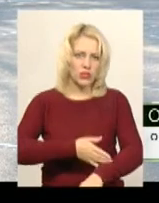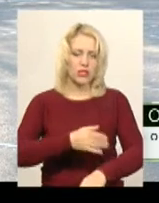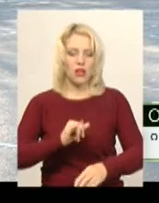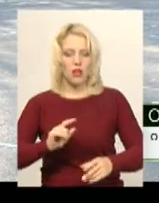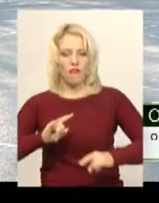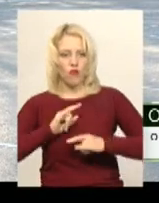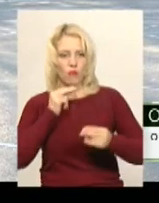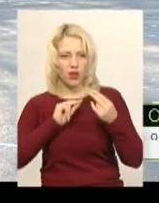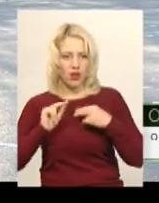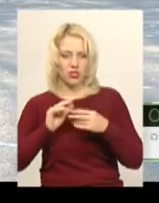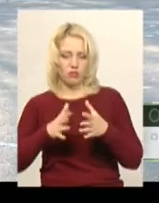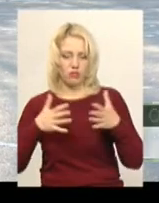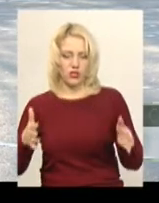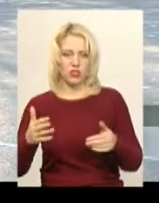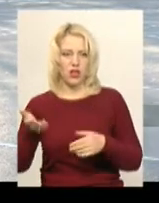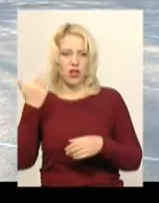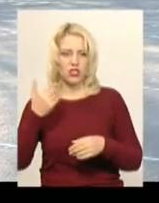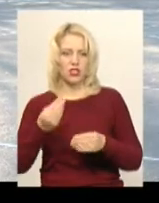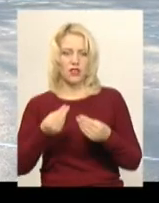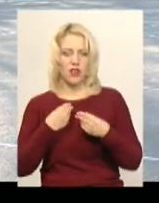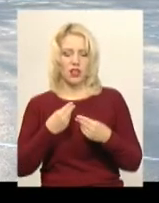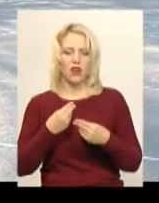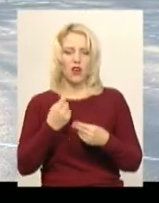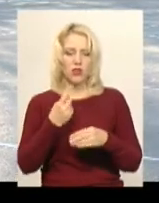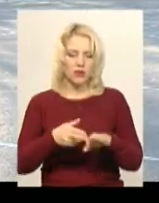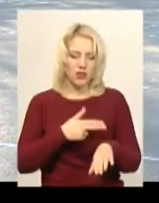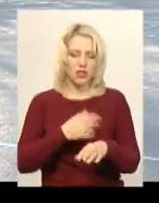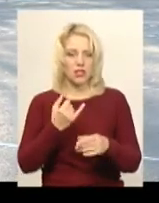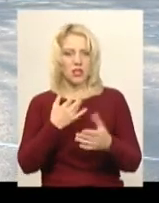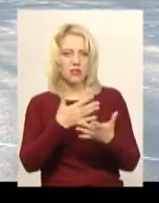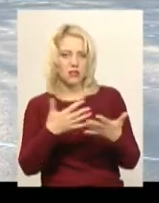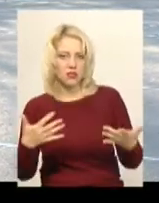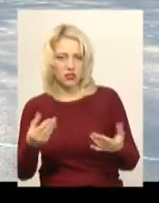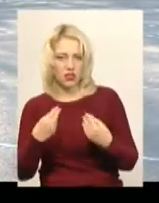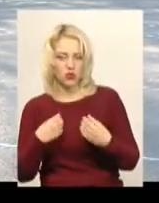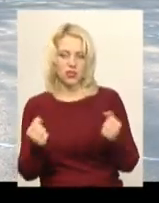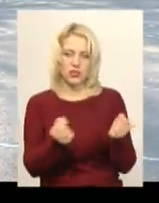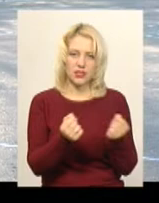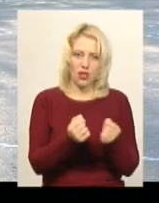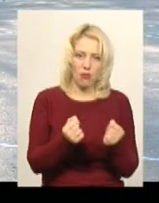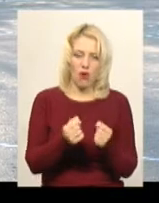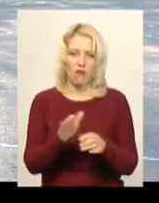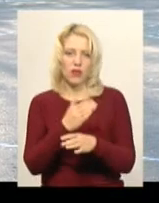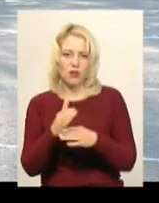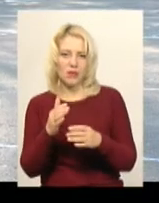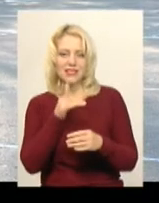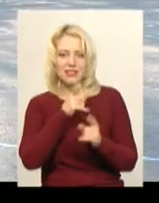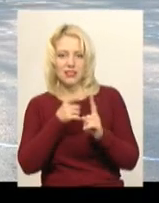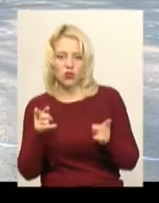набагато краще, більше. Раніше видавались одні берці на рік, зараз видають декілька різних видів. І зимові, і демісезонні, і літні.